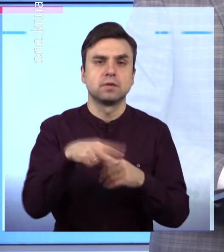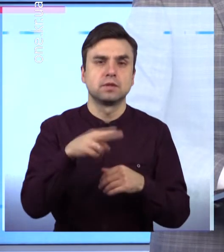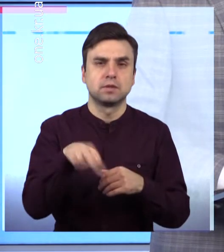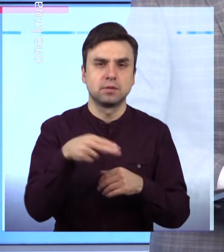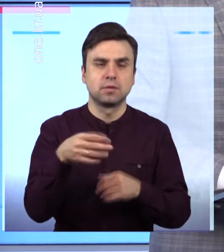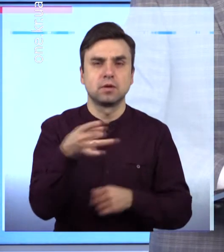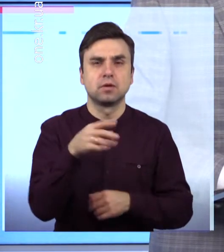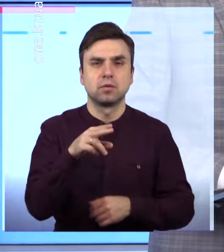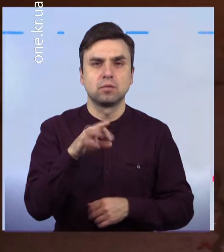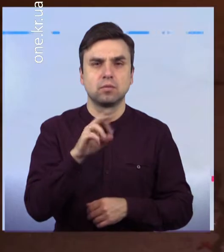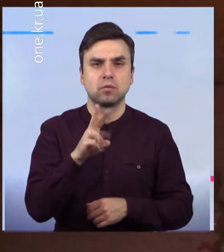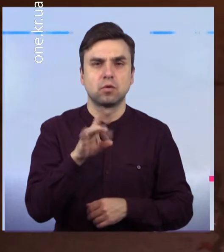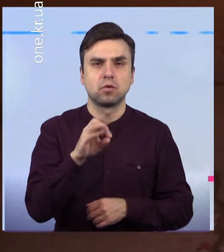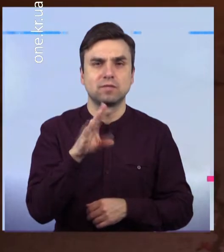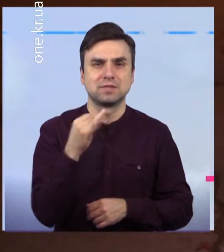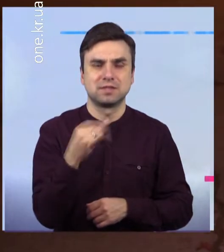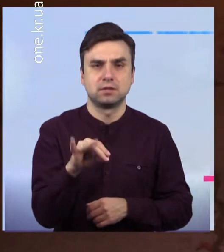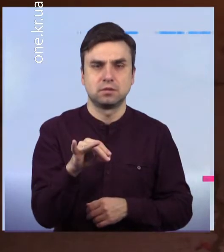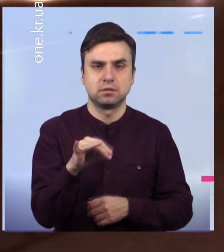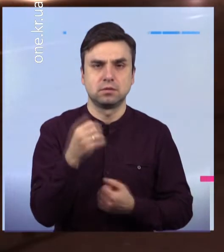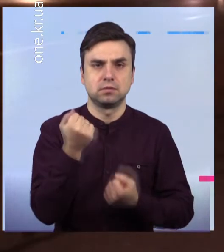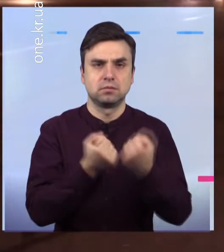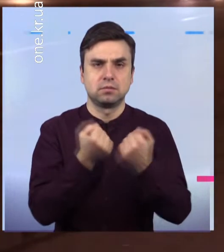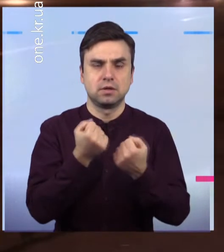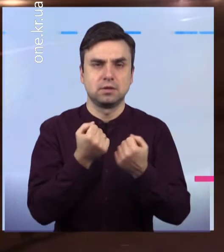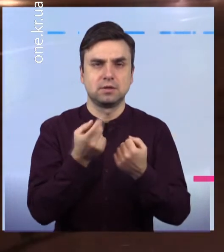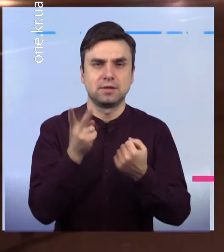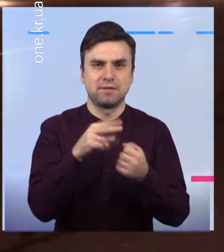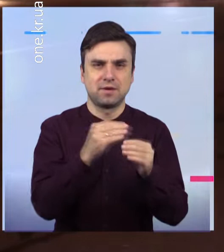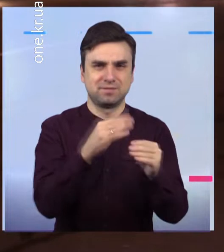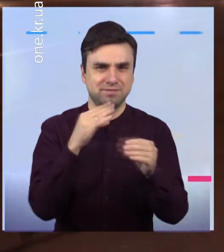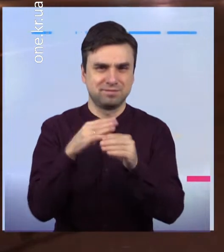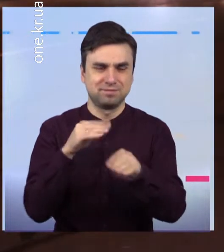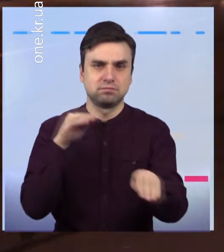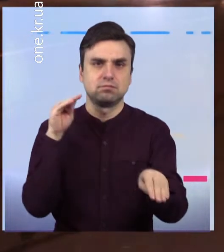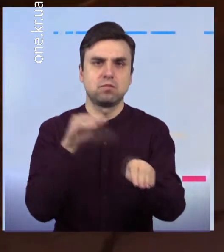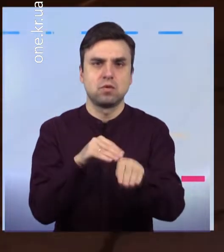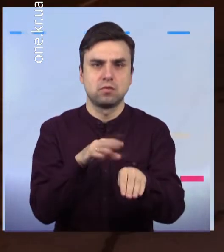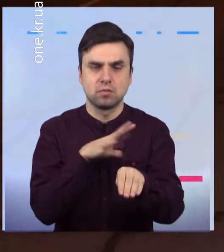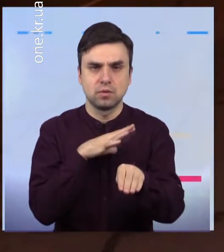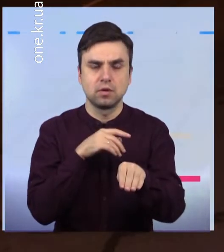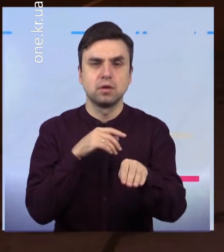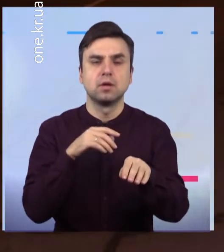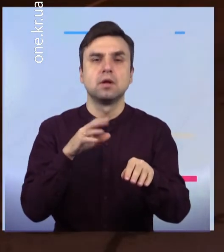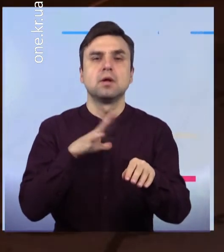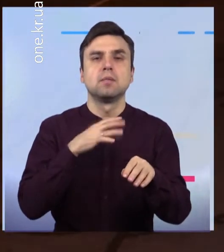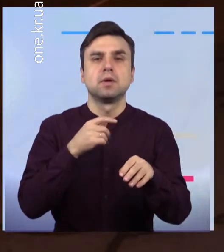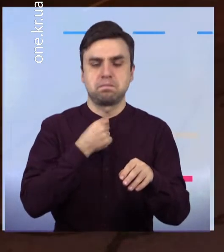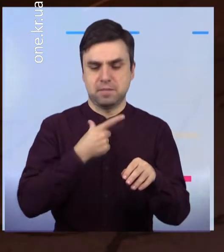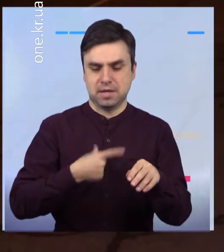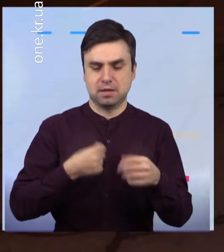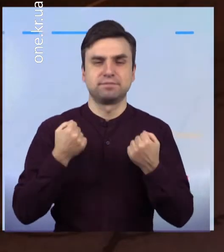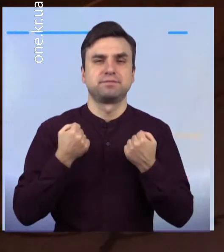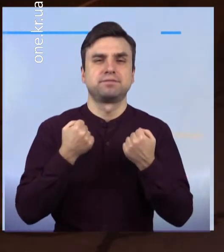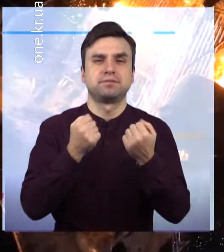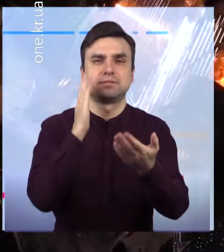у вас Водій останнього їхав зі сторони «Піонеру» у напрямку 173-го кварталу Перед пішохідним переходом, що поблизу 41-го